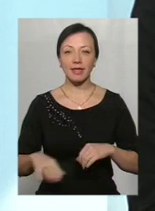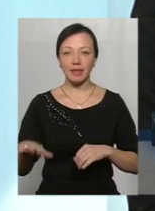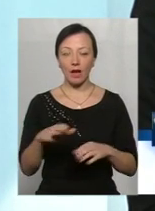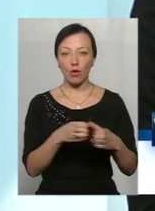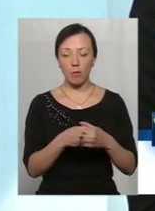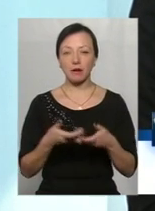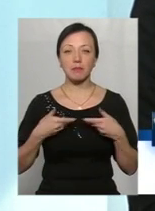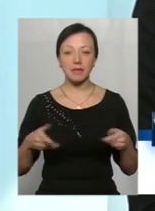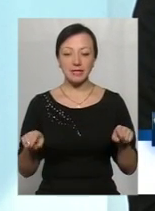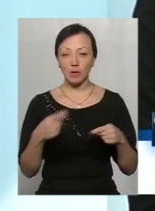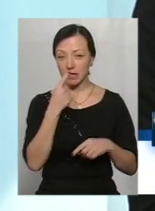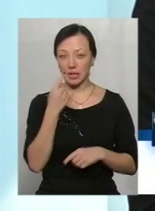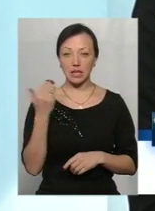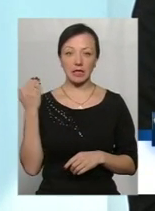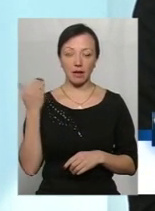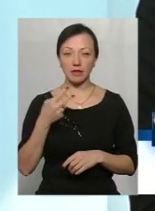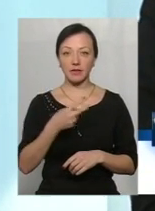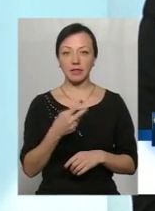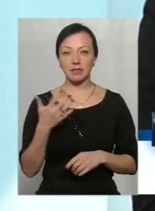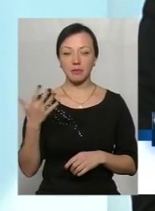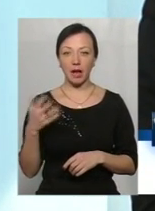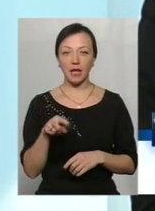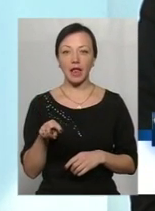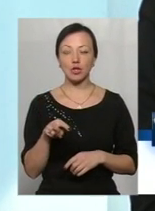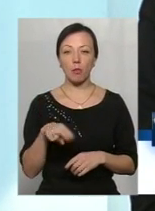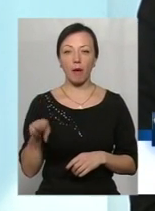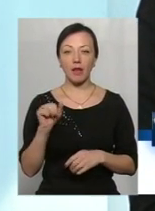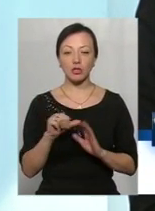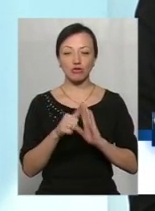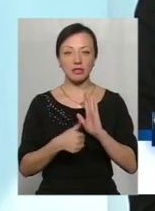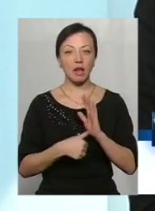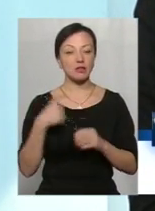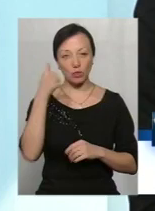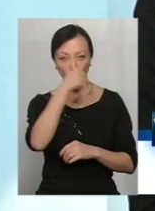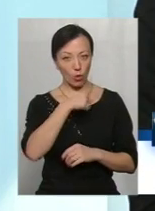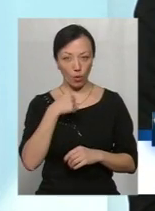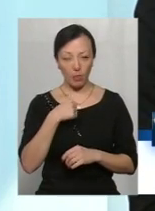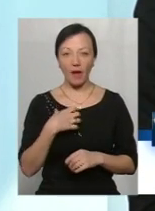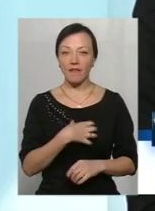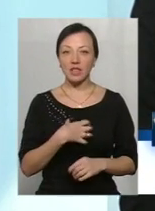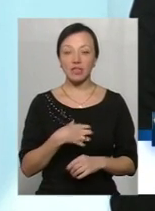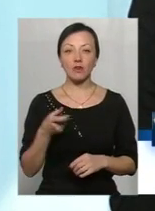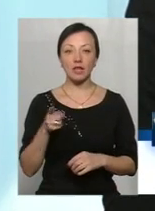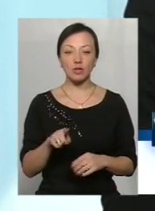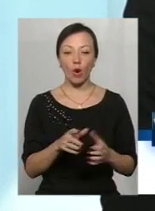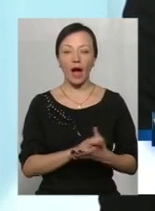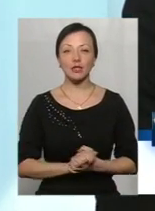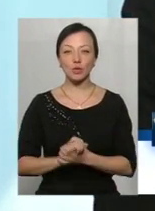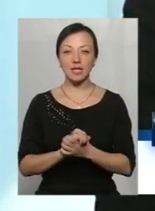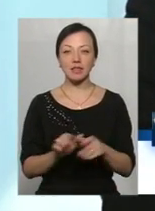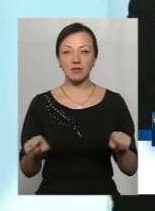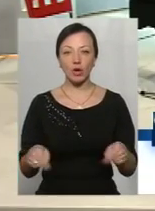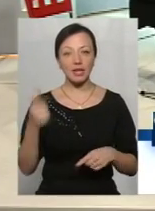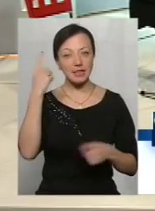створилися недавно, ми створилися 25 листопада 2016 року. Важливо те, що асоціація створилася з